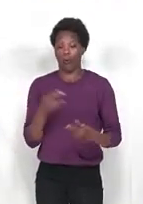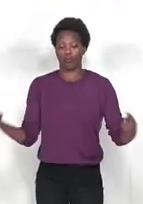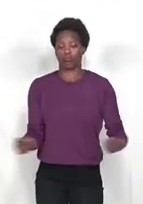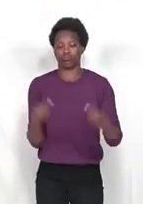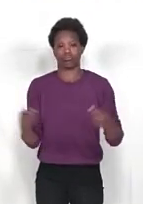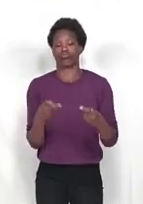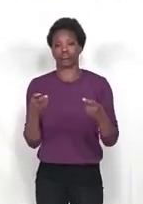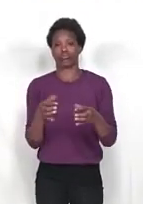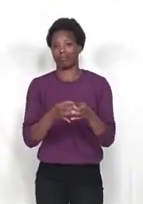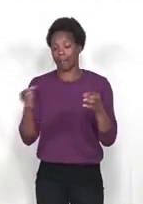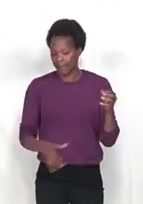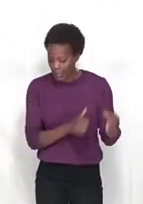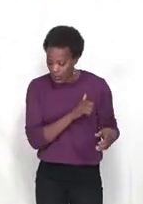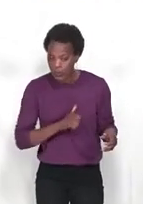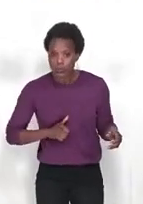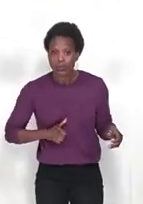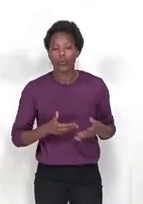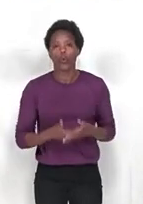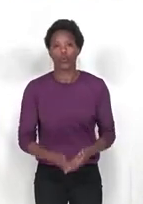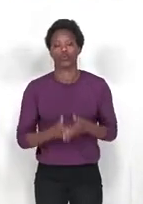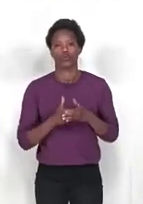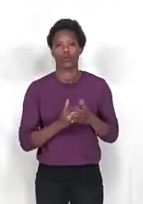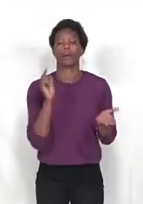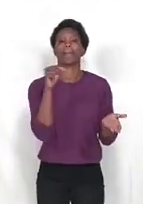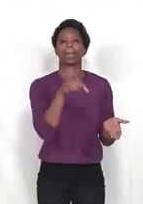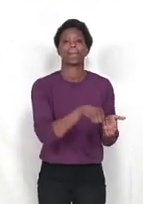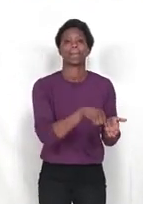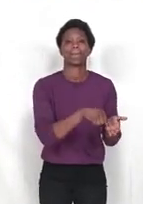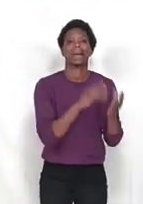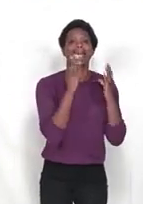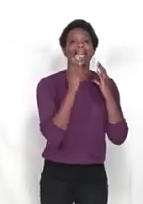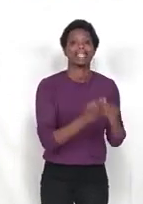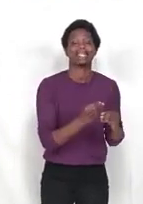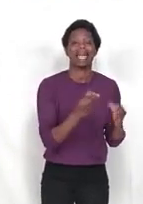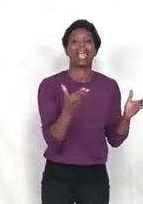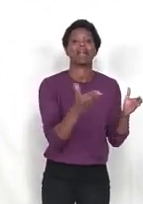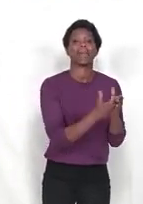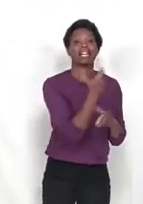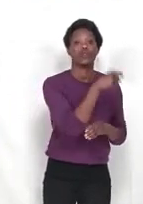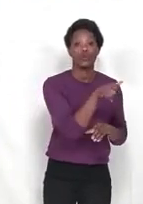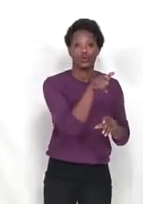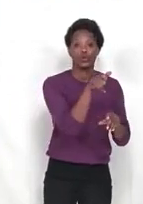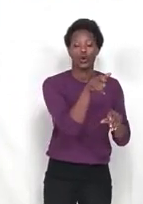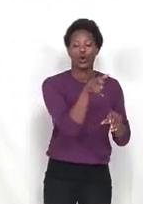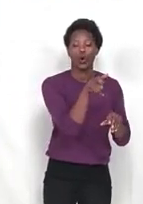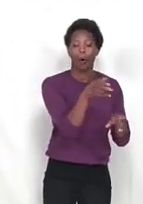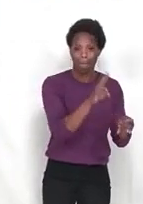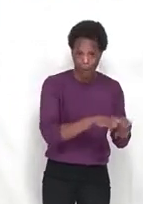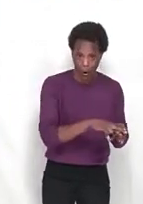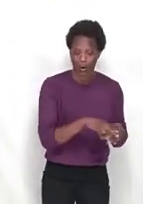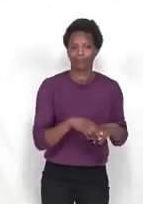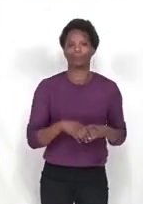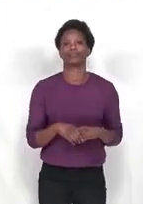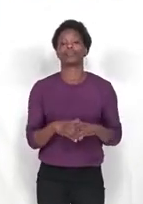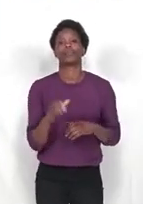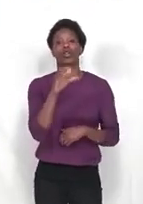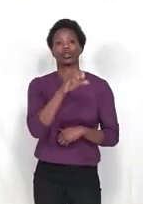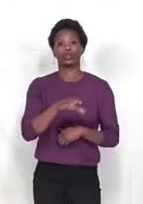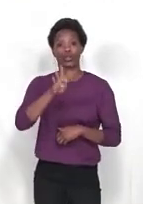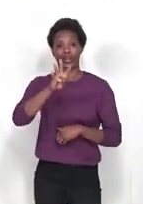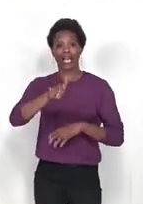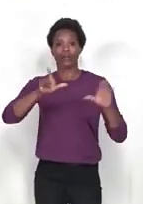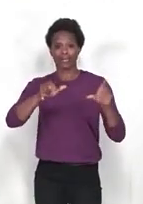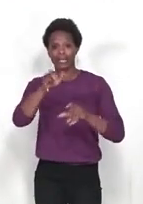On compte 1200 morts israéliens dont 33 enfants et plus de 7500 blessés. 149 personnes restent toujours captives du